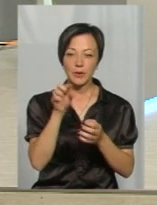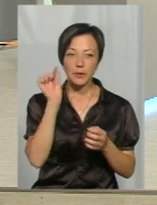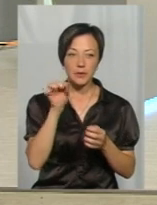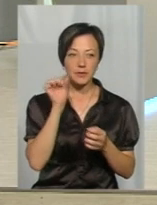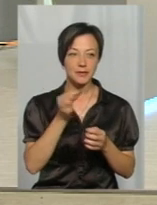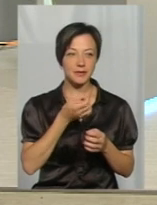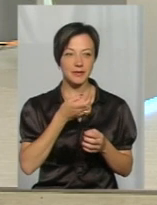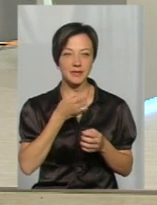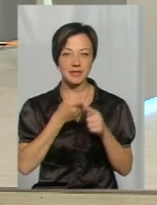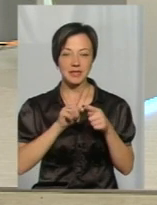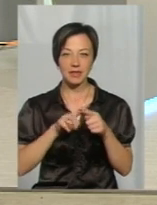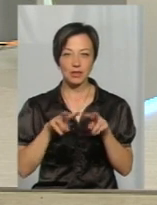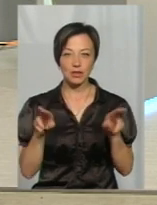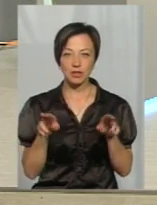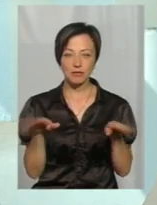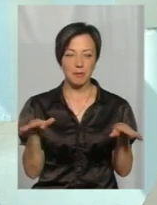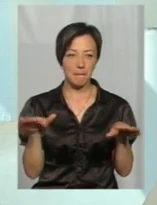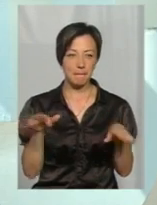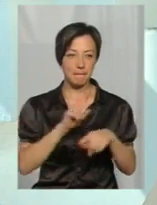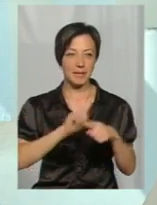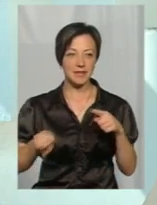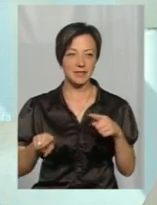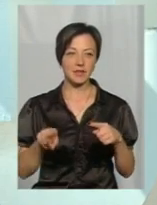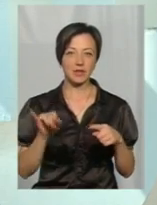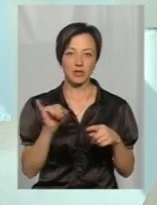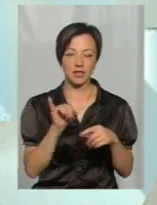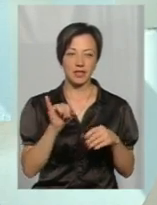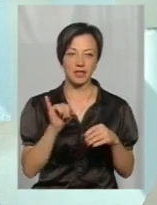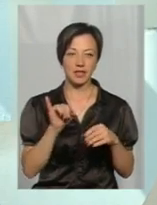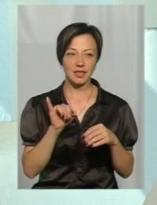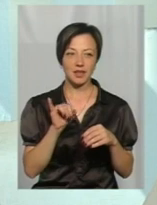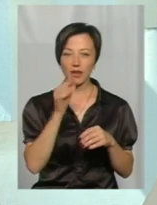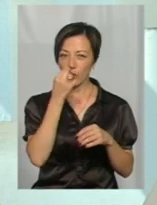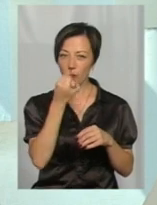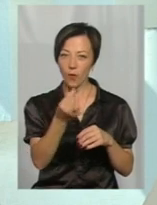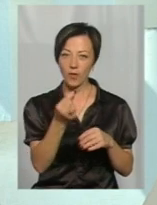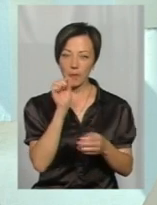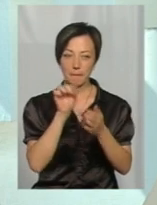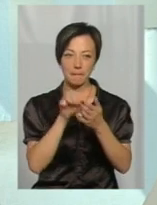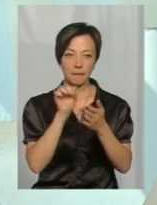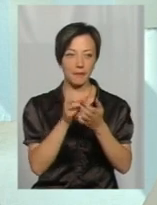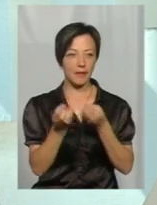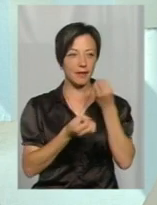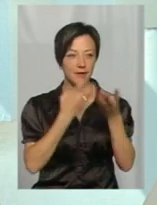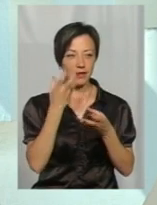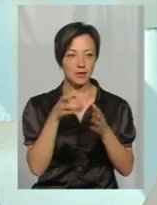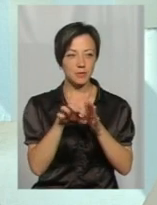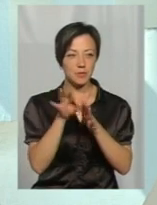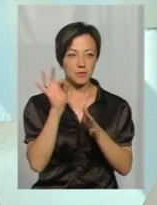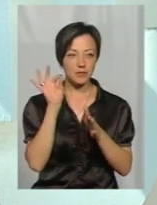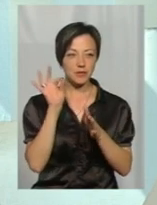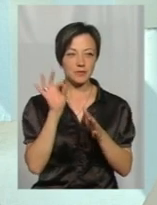польоті ніктар. Так само цей бражник, він дуже швидко крильцями тріпочує і в нього довгий хабуток, тобто він не сідає на квітку, а в